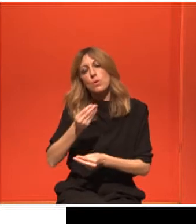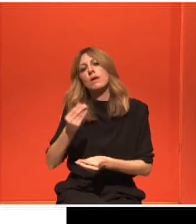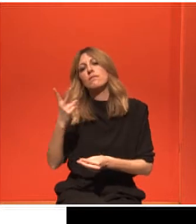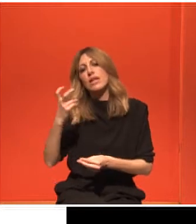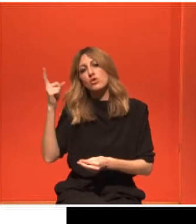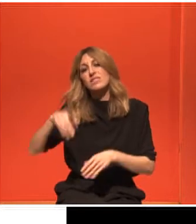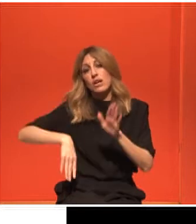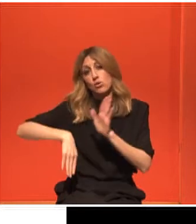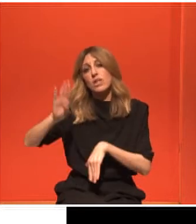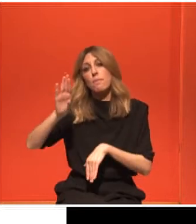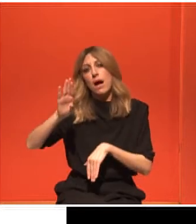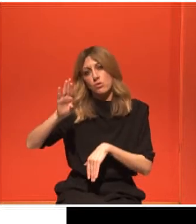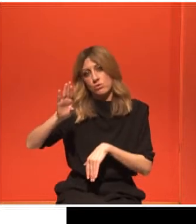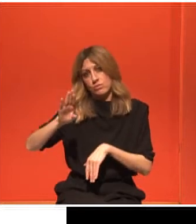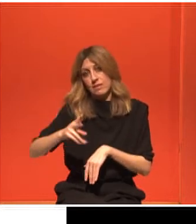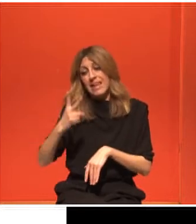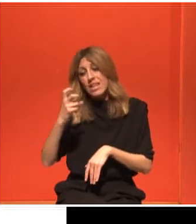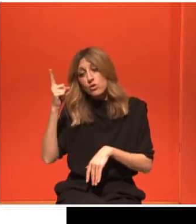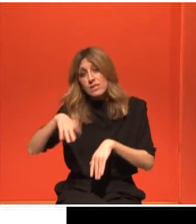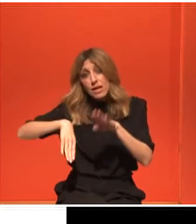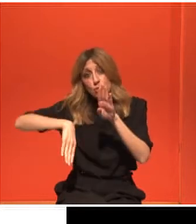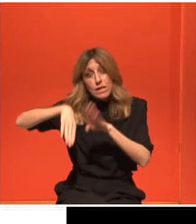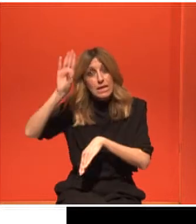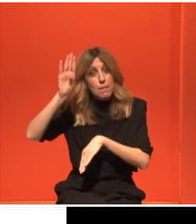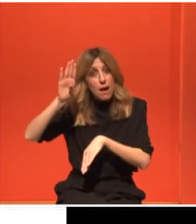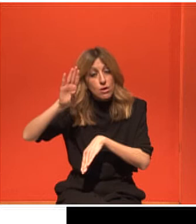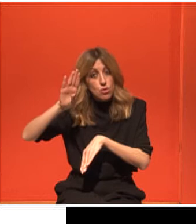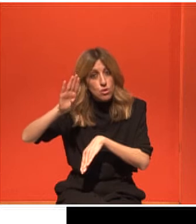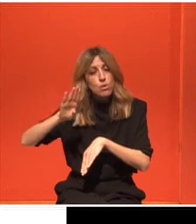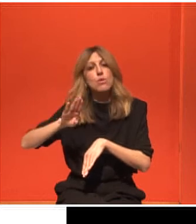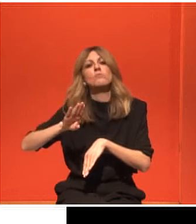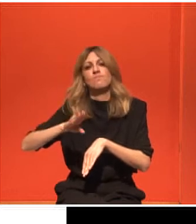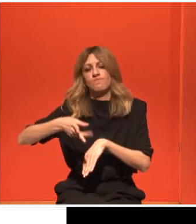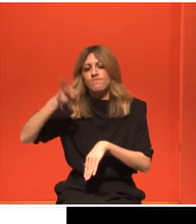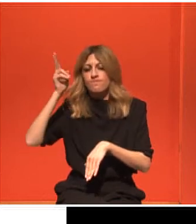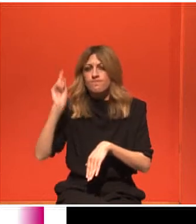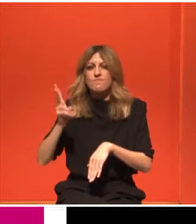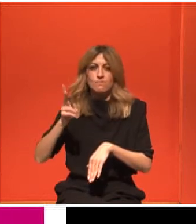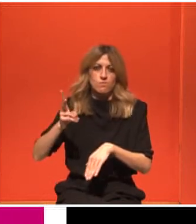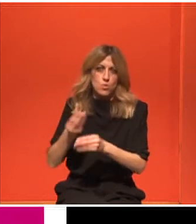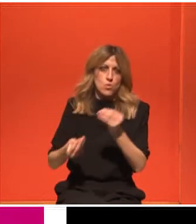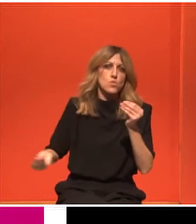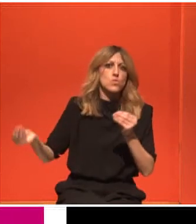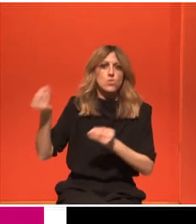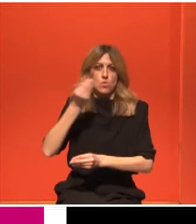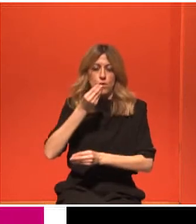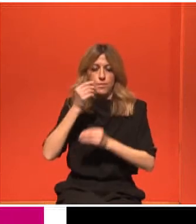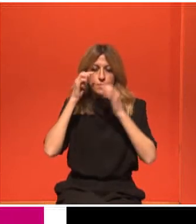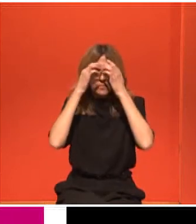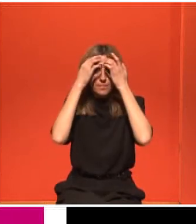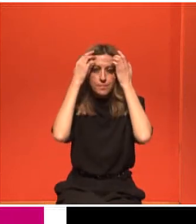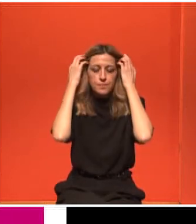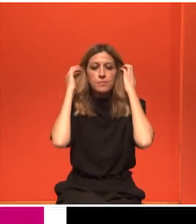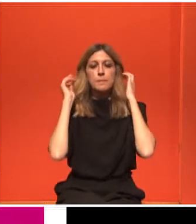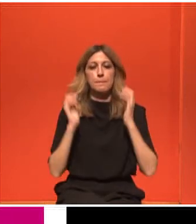20%. Ό,τι είναι πάνω από 20%, ως πιθανότητα είναι υψηλός κίνδυνος για καρκίνο του μαστού. Και